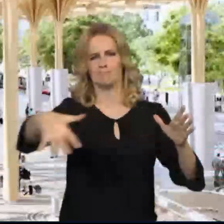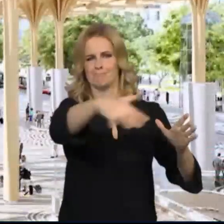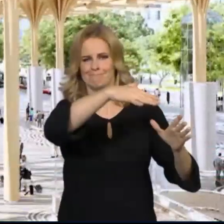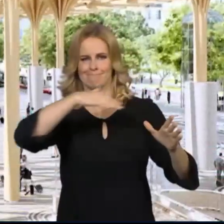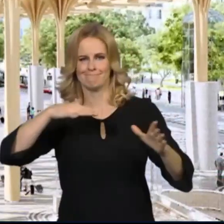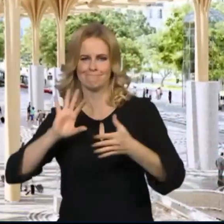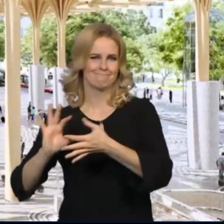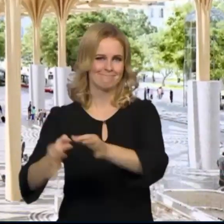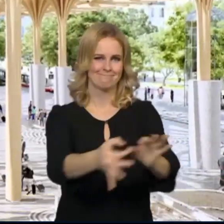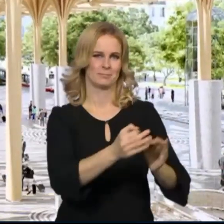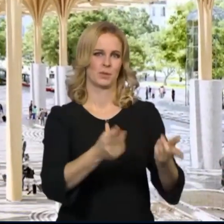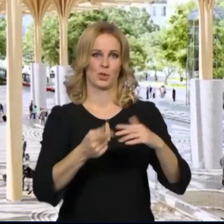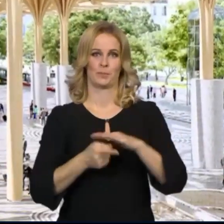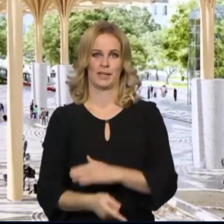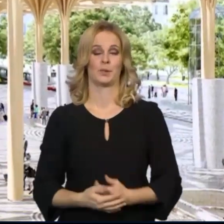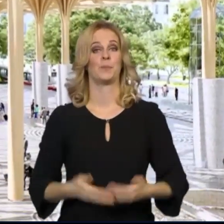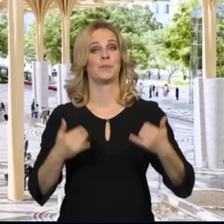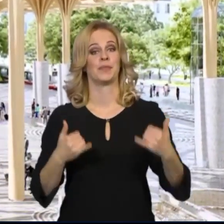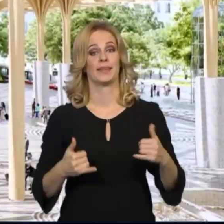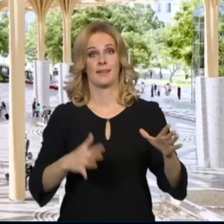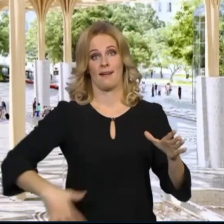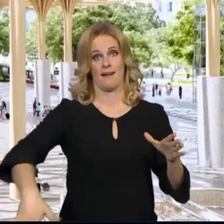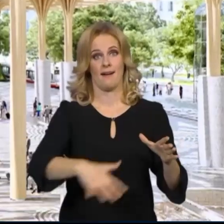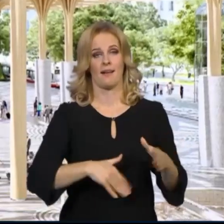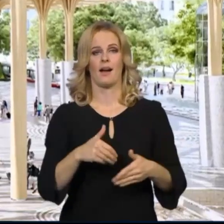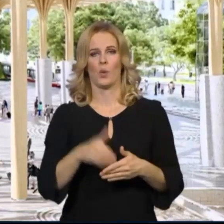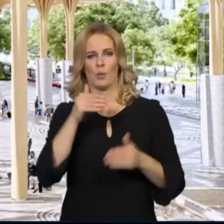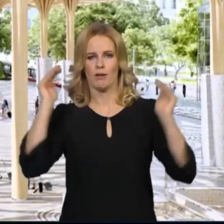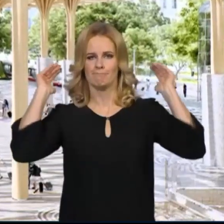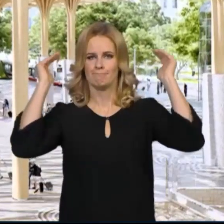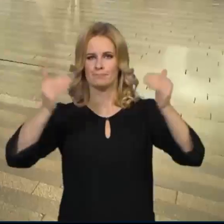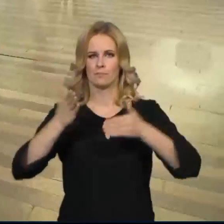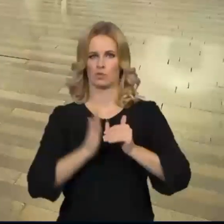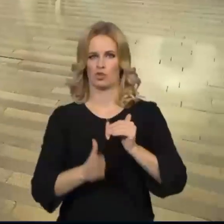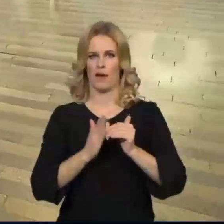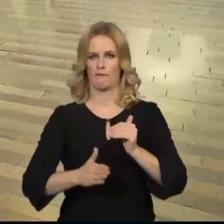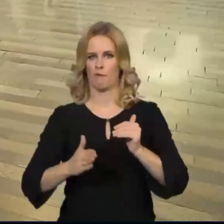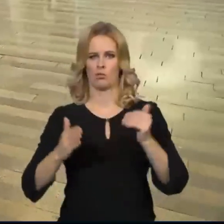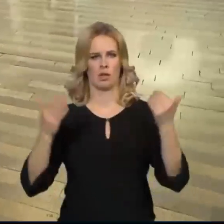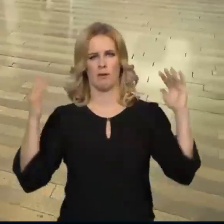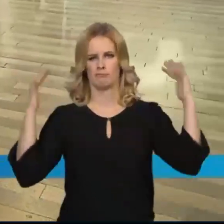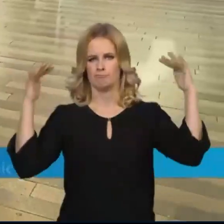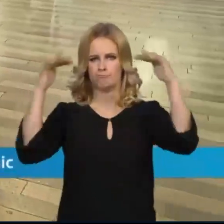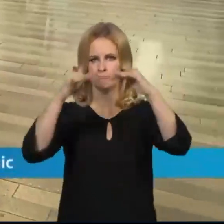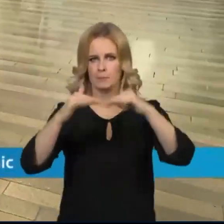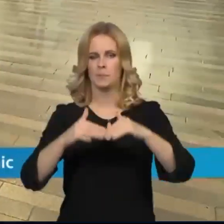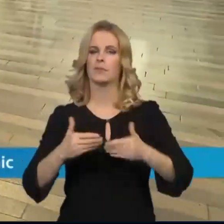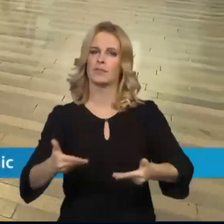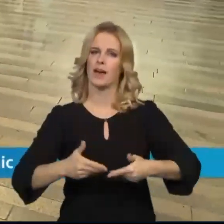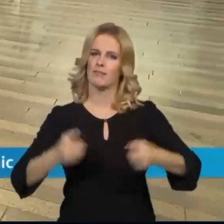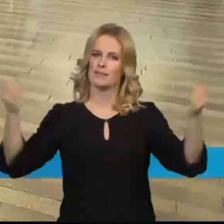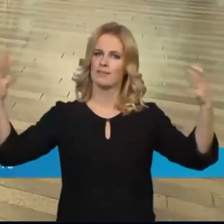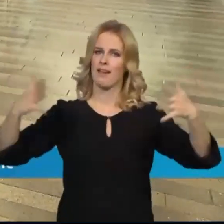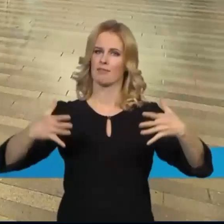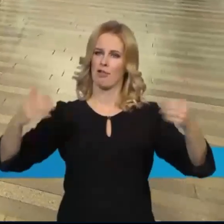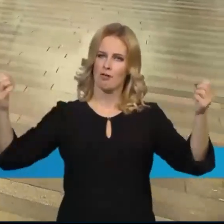výstupy z metra. Současnou odbavovací halu má zastřešit obří dřevěná konstrukce. Zpřehledníme, prosvětlíme, zatraktivníme